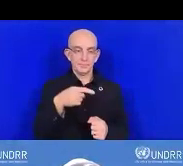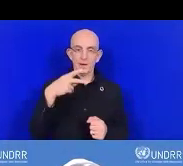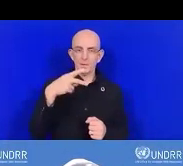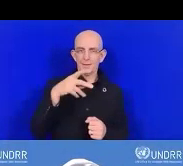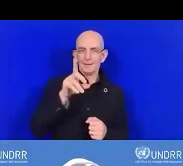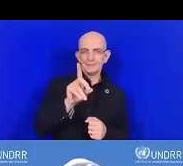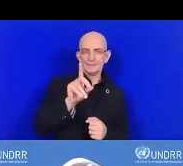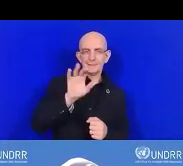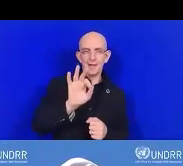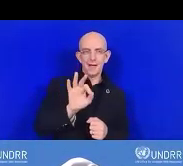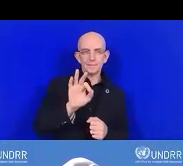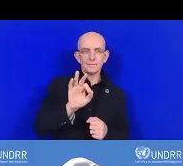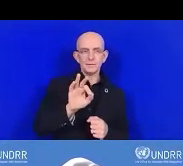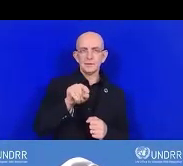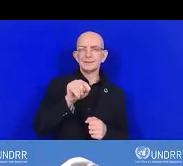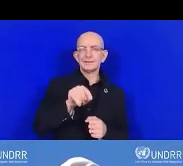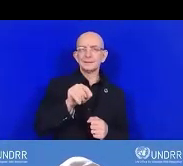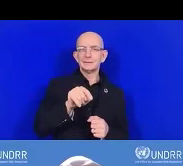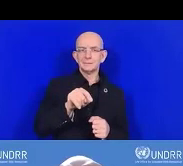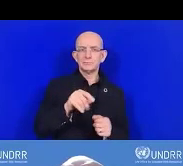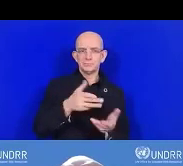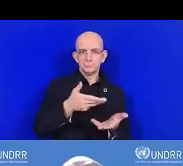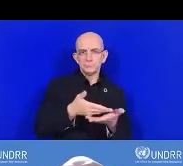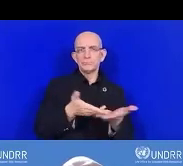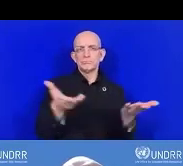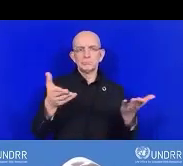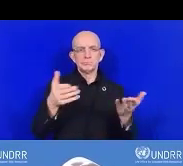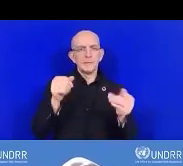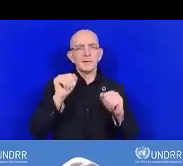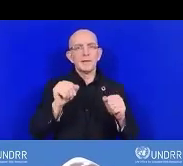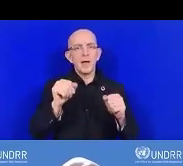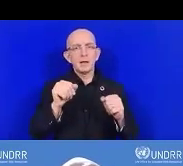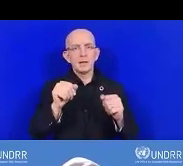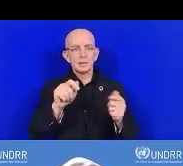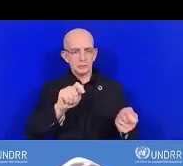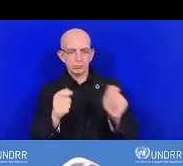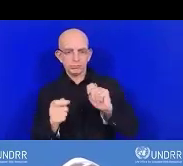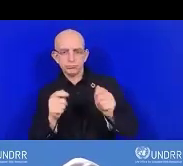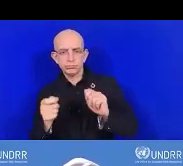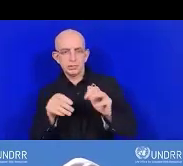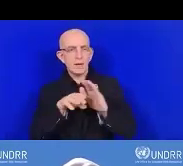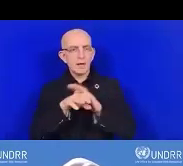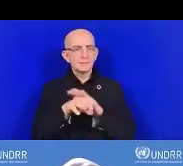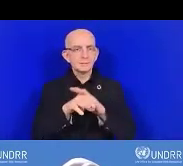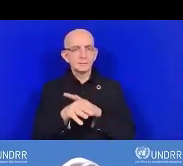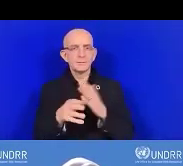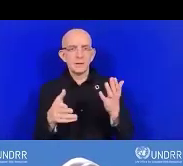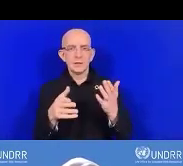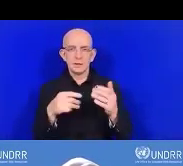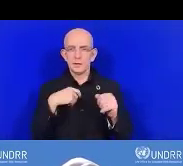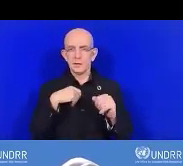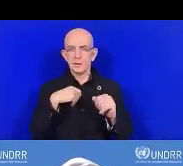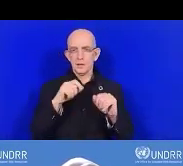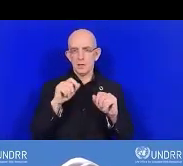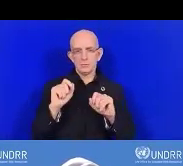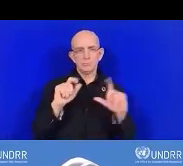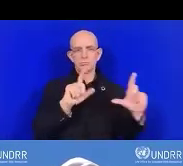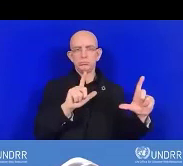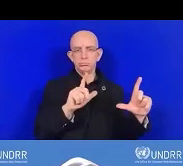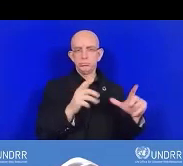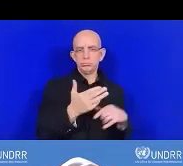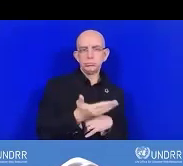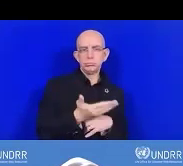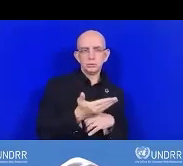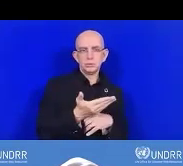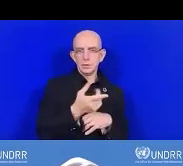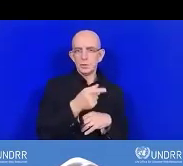Une fois de plus, voici juste une image de l'outil Excel, la